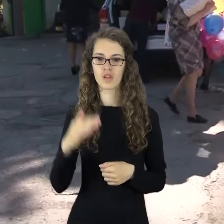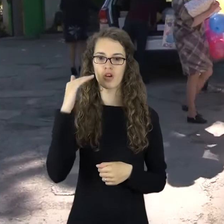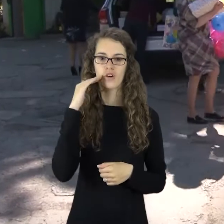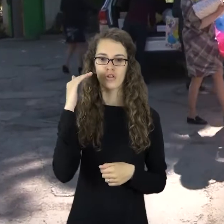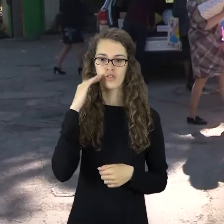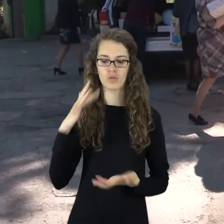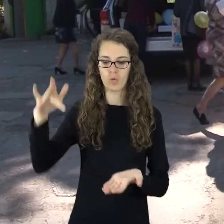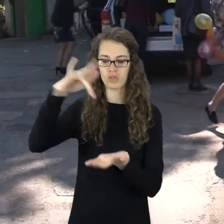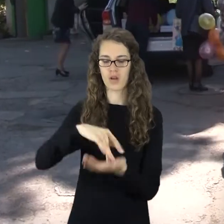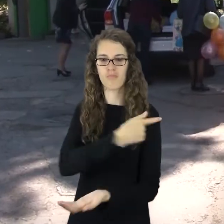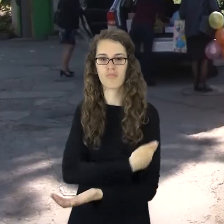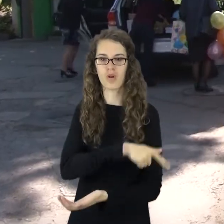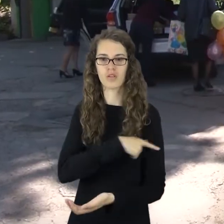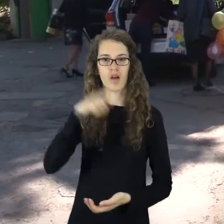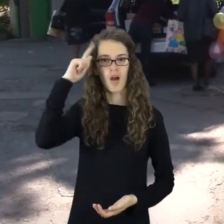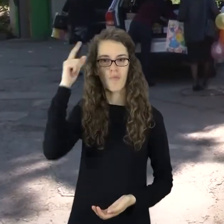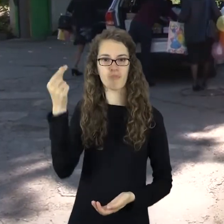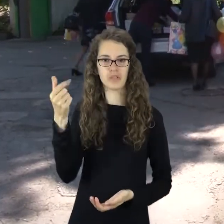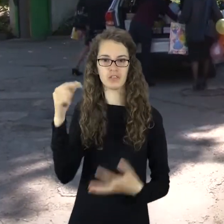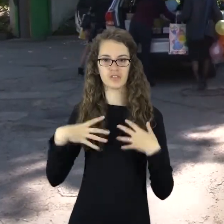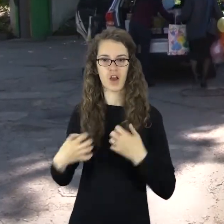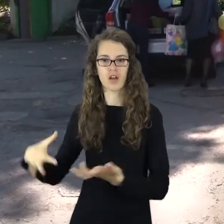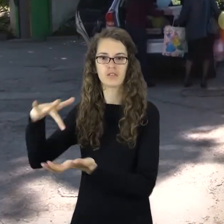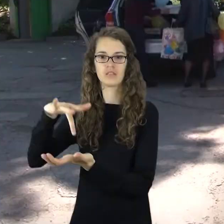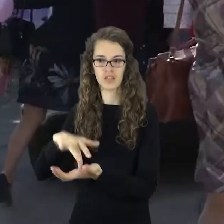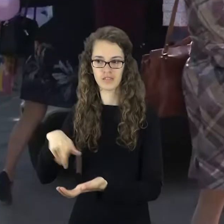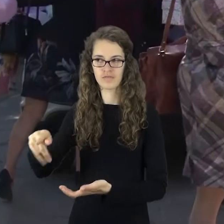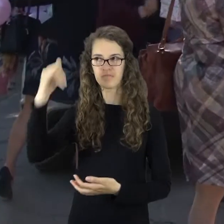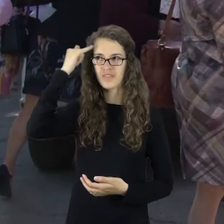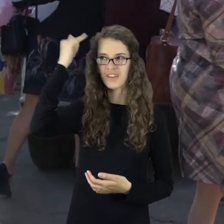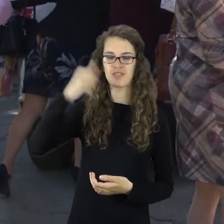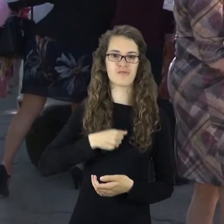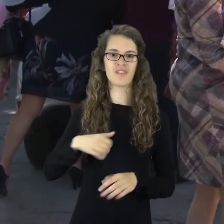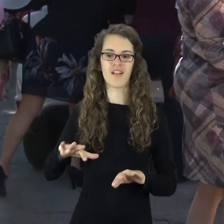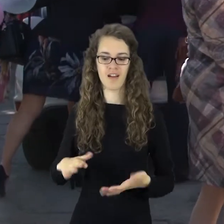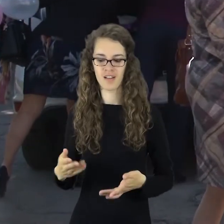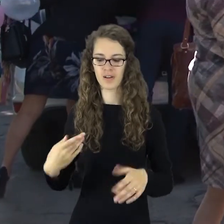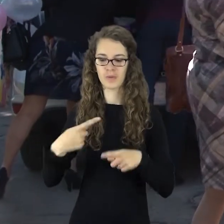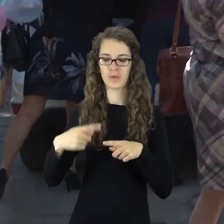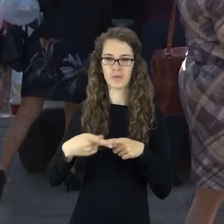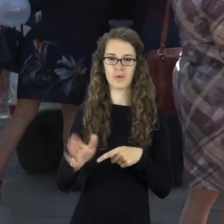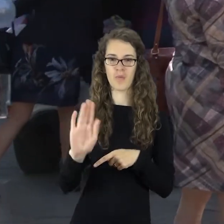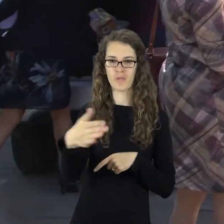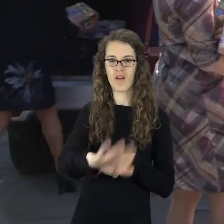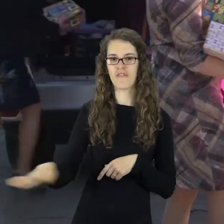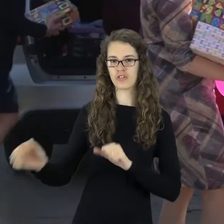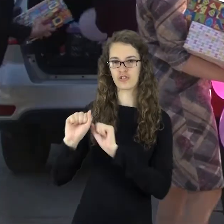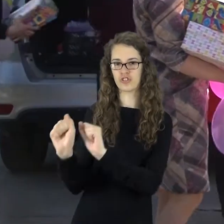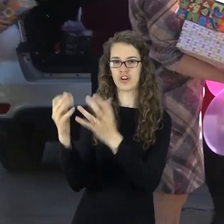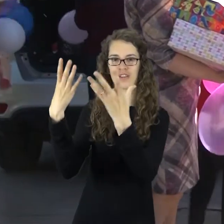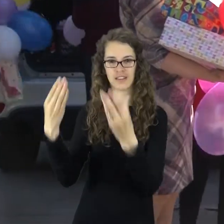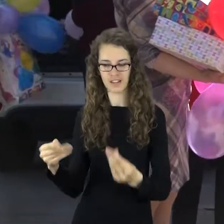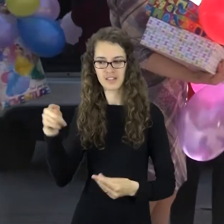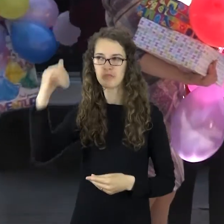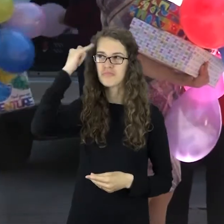Šiauliu centro poliklinikos psichikos stacionaro pacientų iniciatyva artėjant vaikų gynimo dieną iš Šiauliu sutrikose vystymuose kūdikinomuose